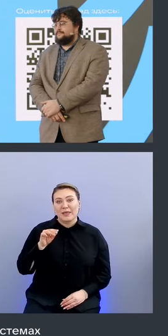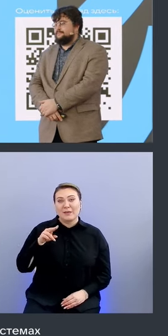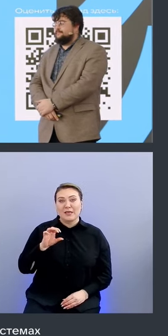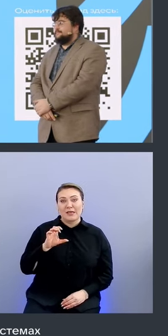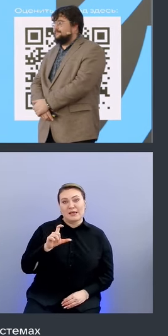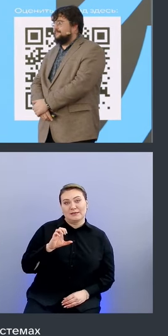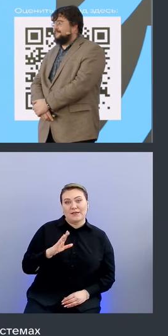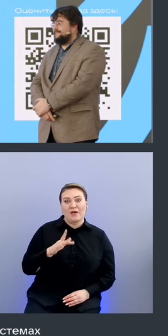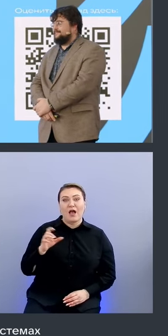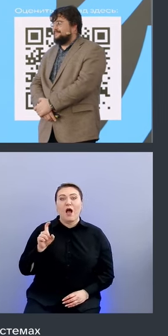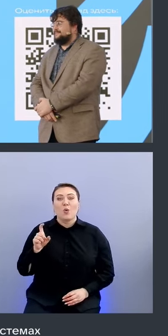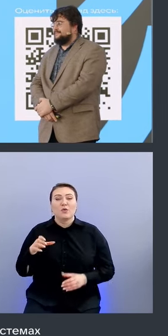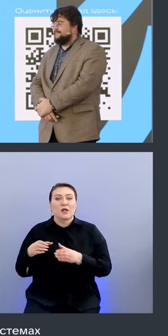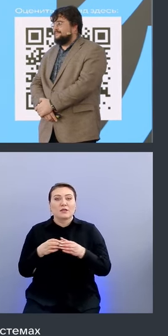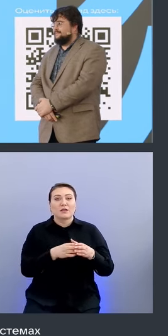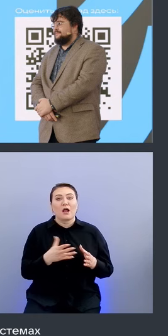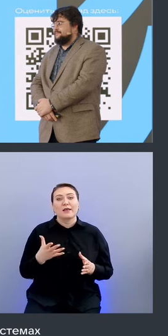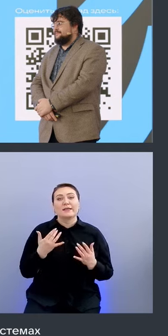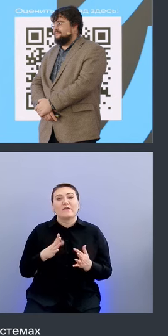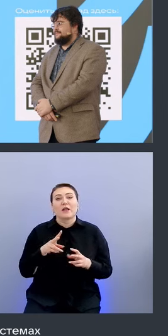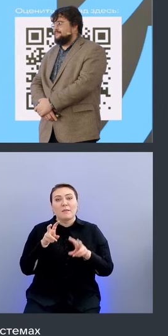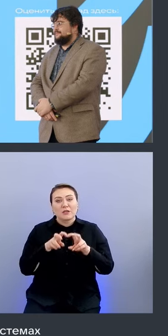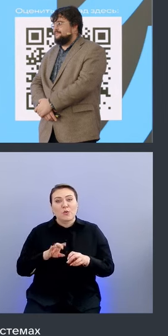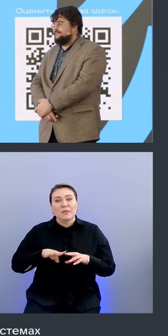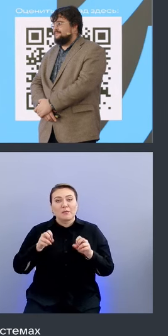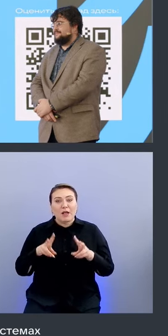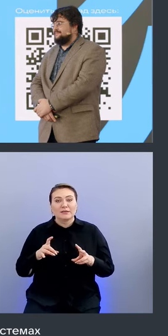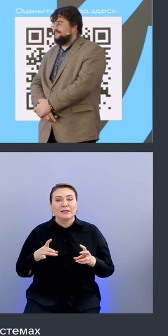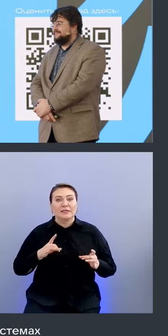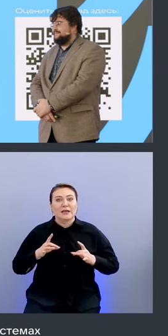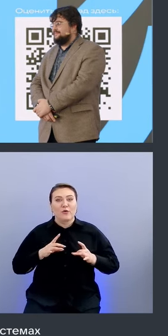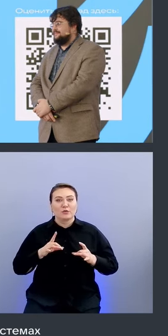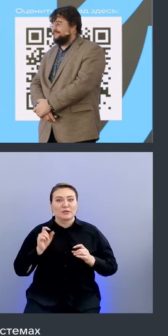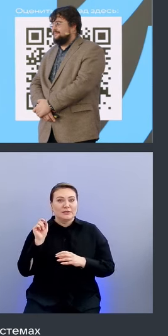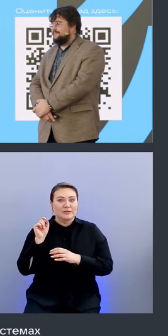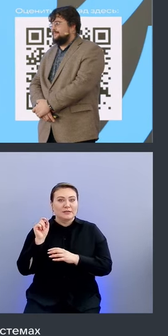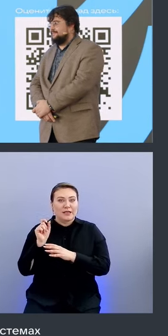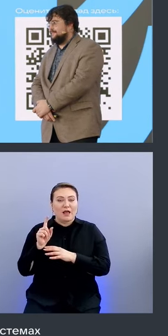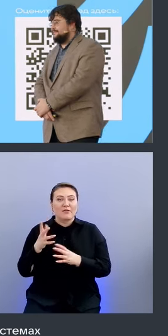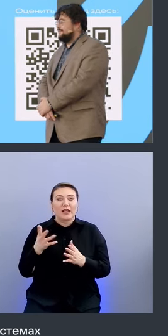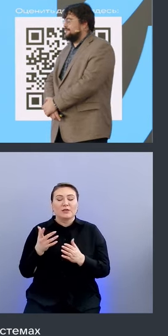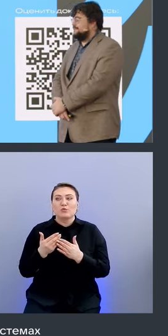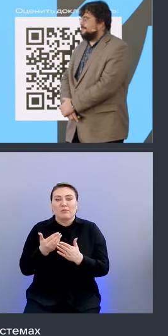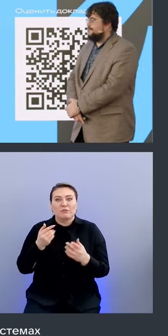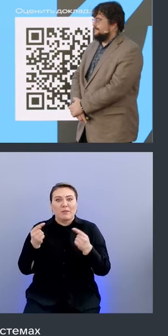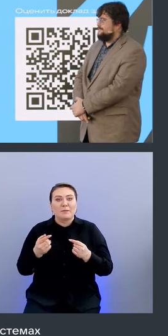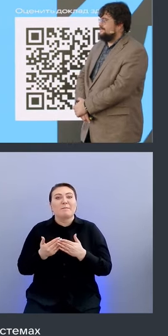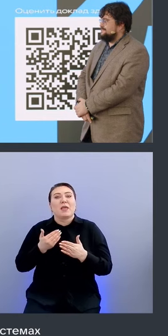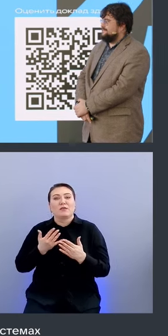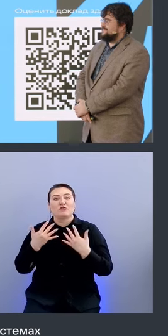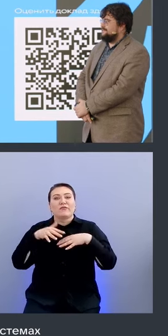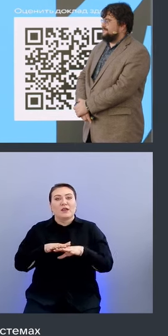high load кластерах какие требования к мониторингу безопасности и тревожных сигналов нужно определить перед началом внедрения